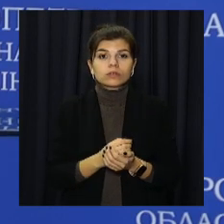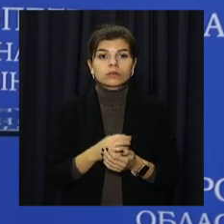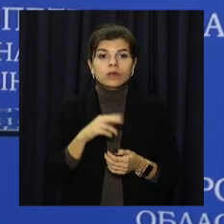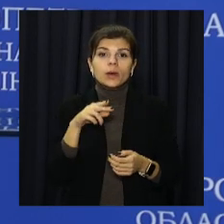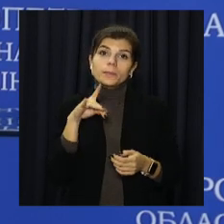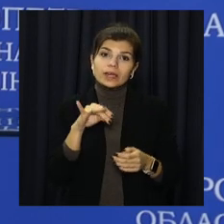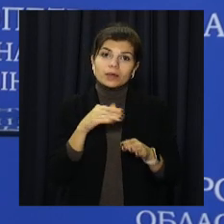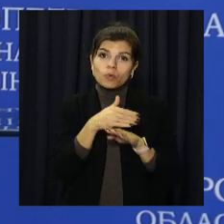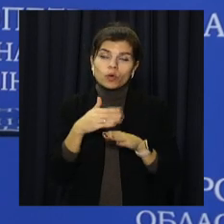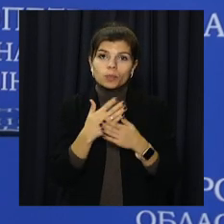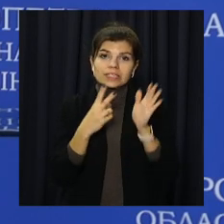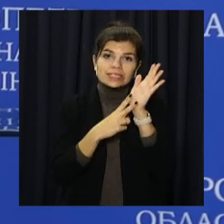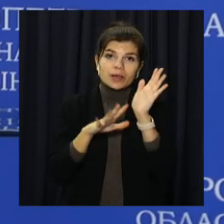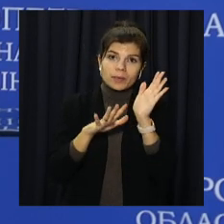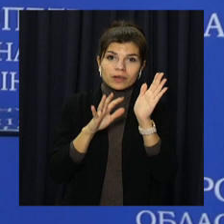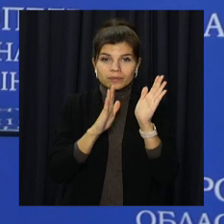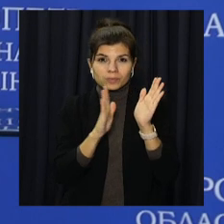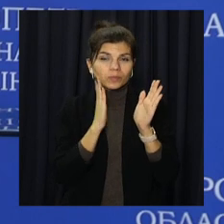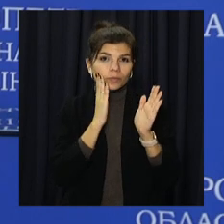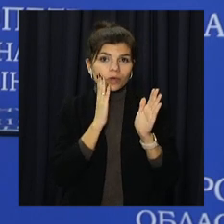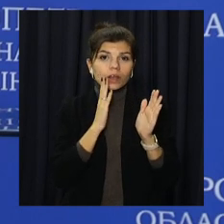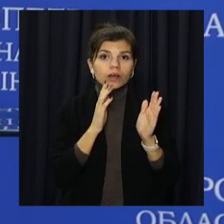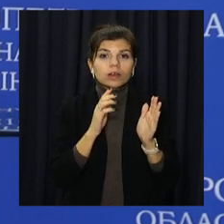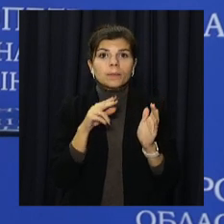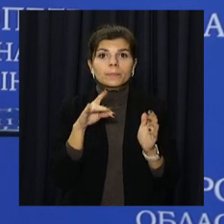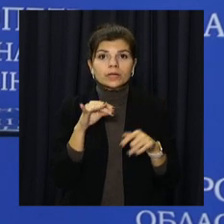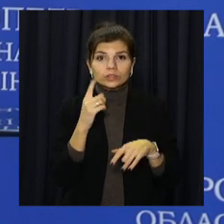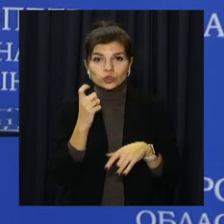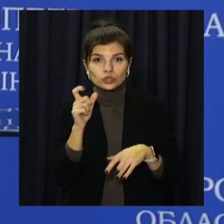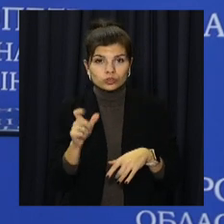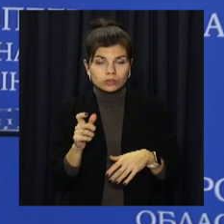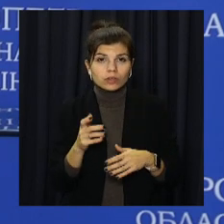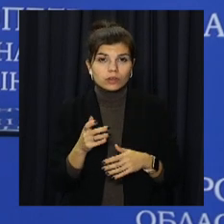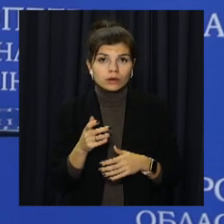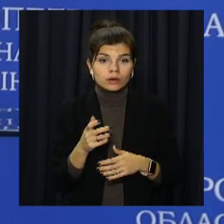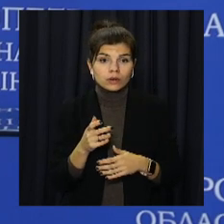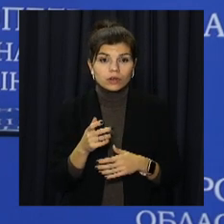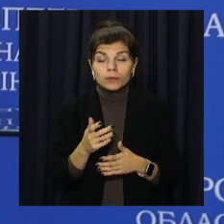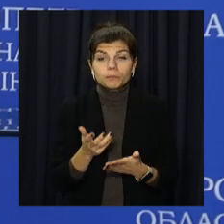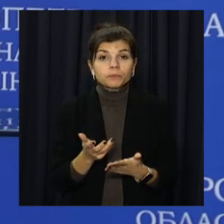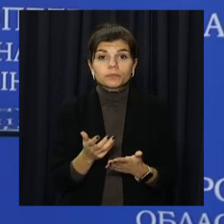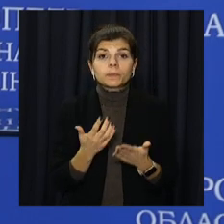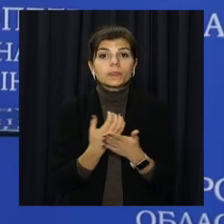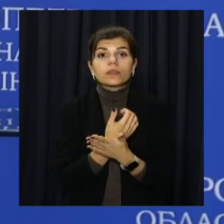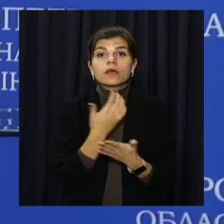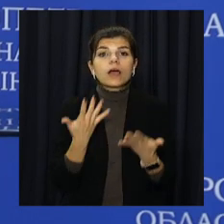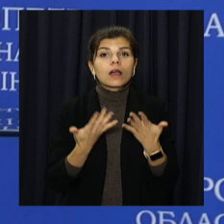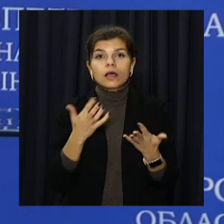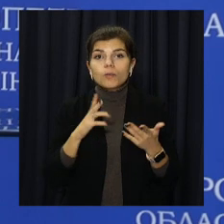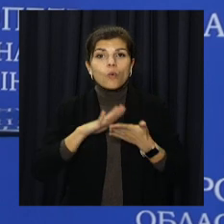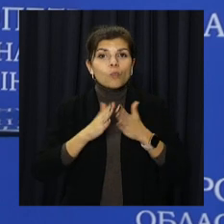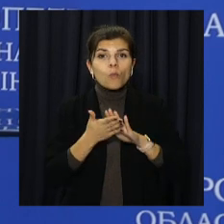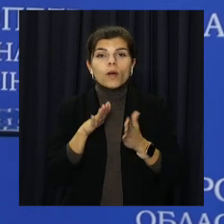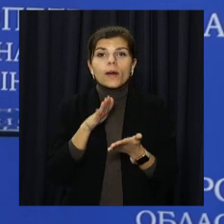75. Тобто, будемо казати, з таким рівнем захворюваності, які б далі не складалися умови